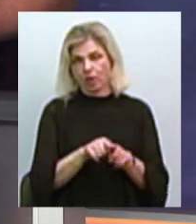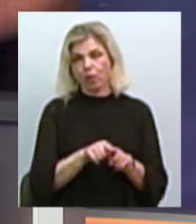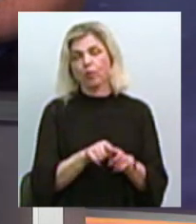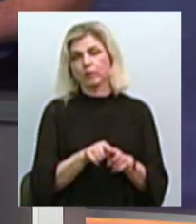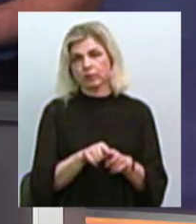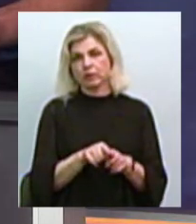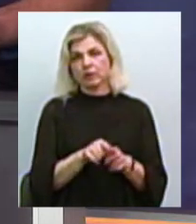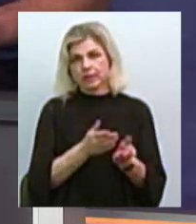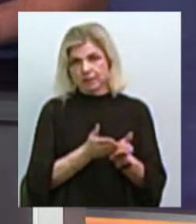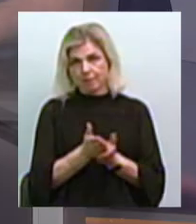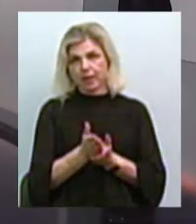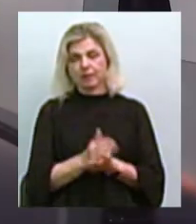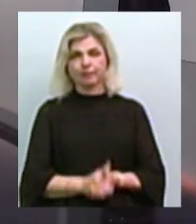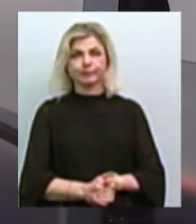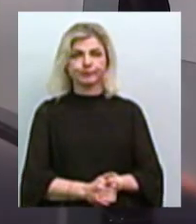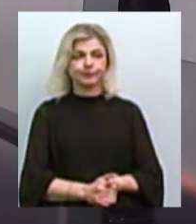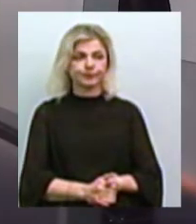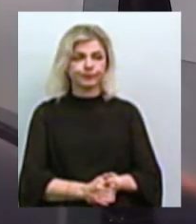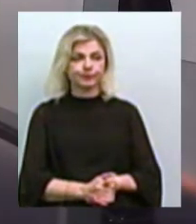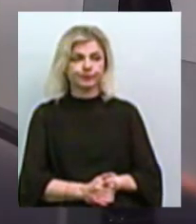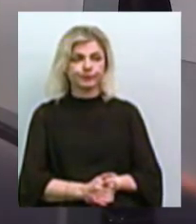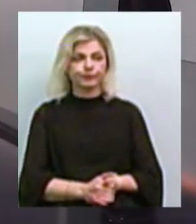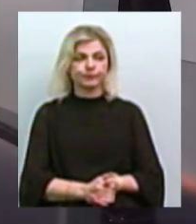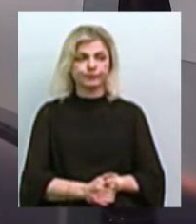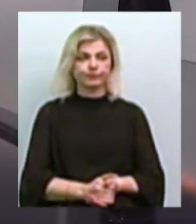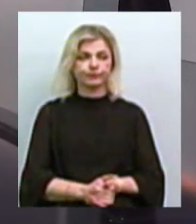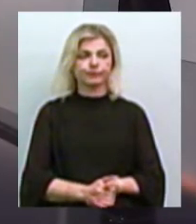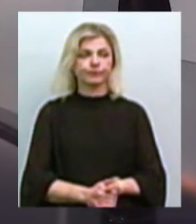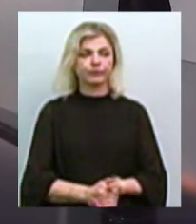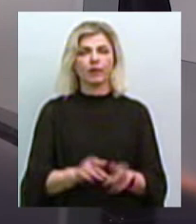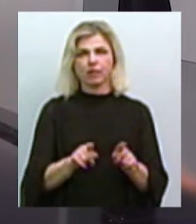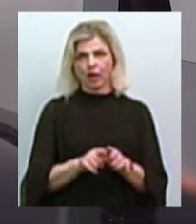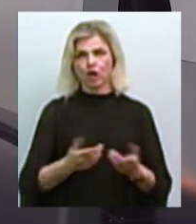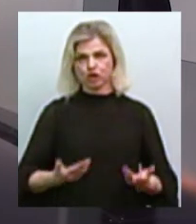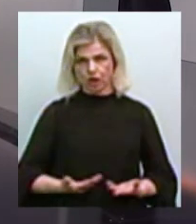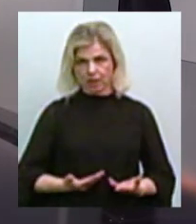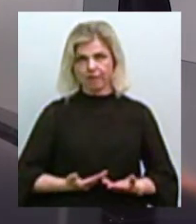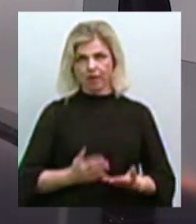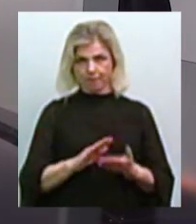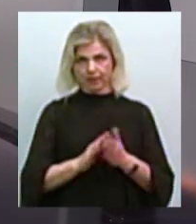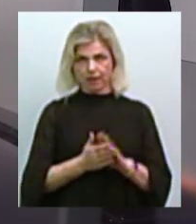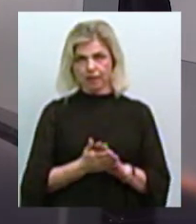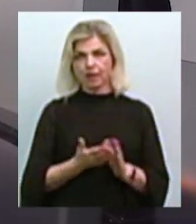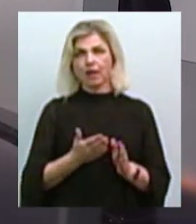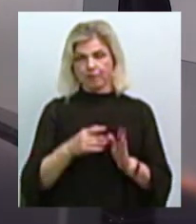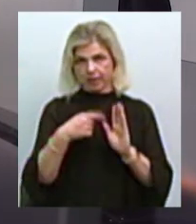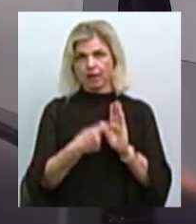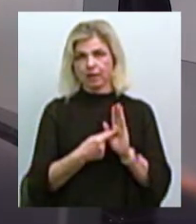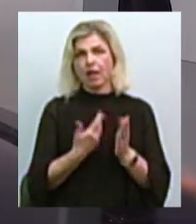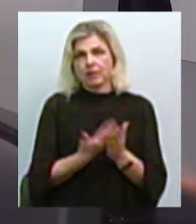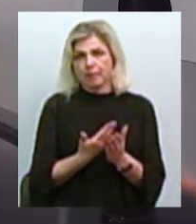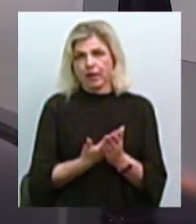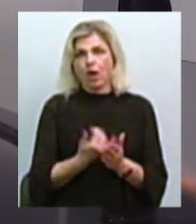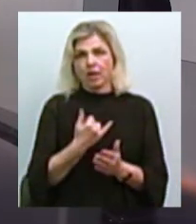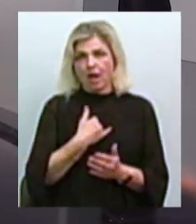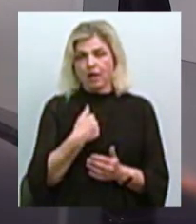ринку праці. Дякую. Колеги, до питання. Так, в мене таке життєве ситуативне питання. Наприклад, я мама, в